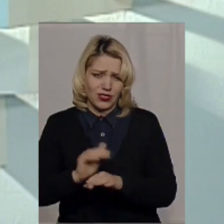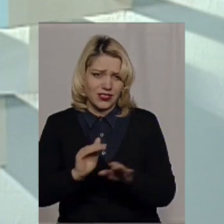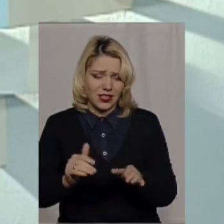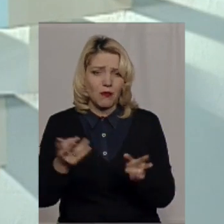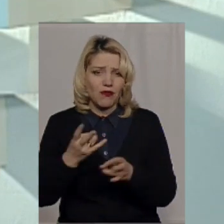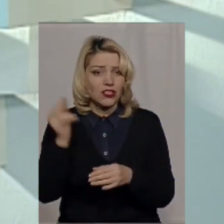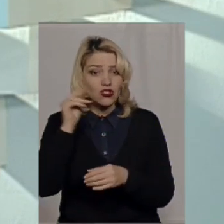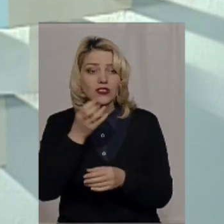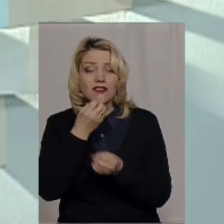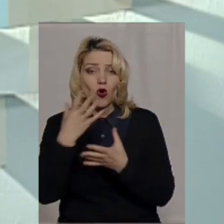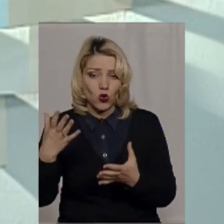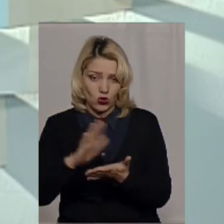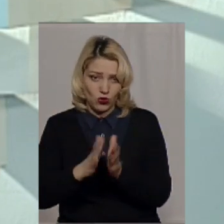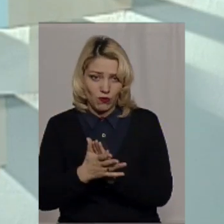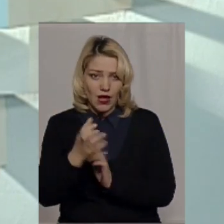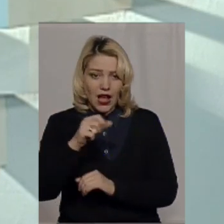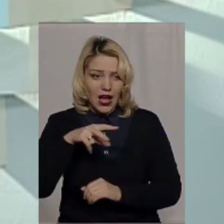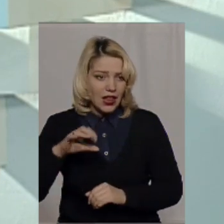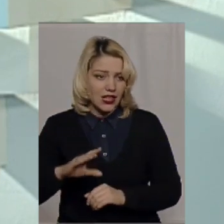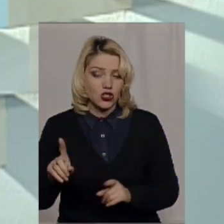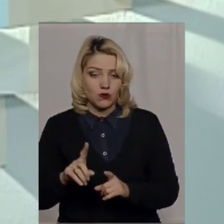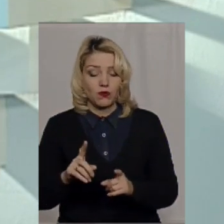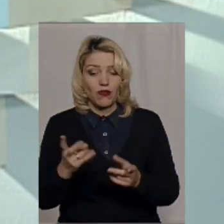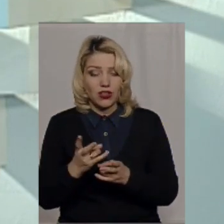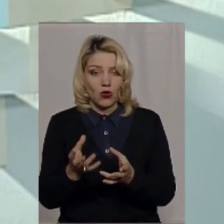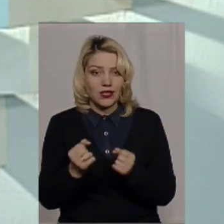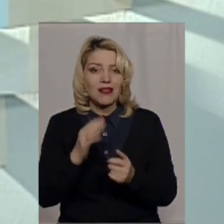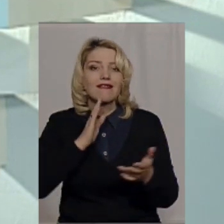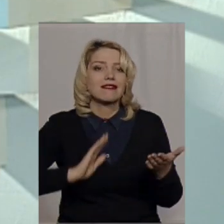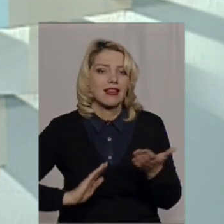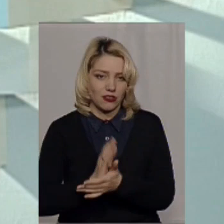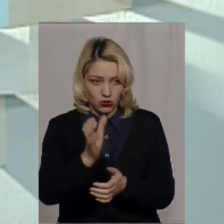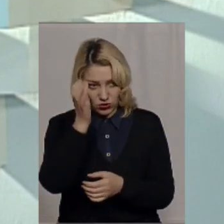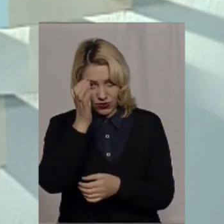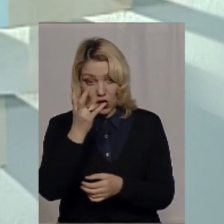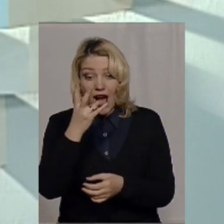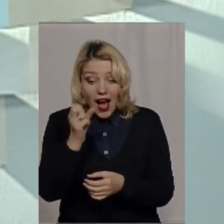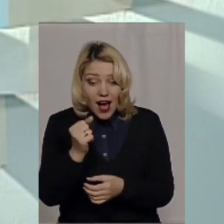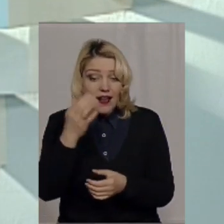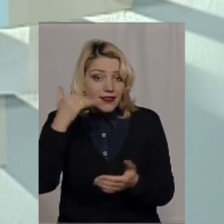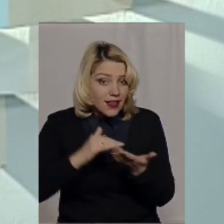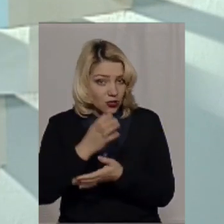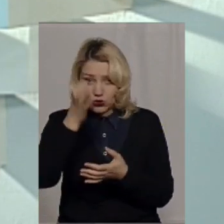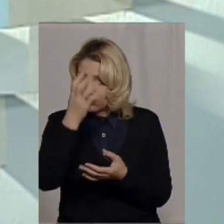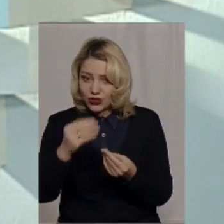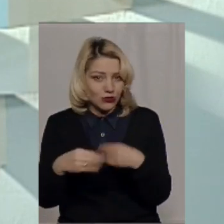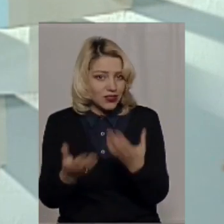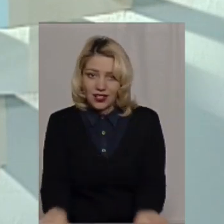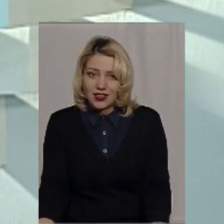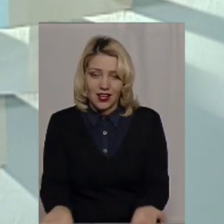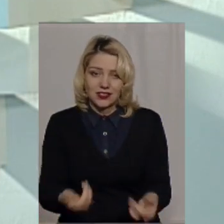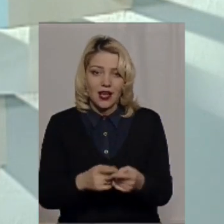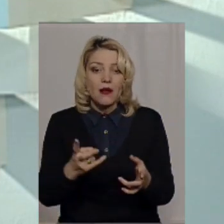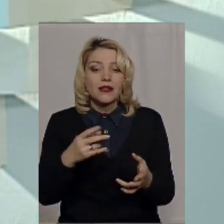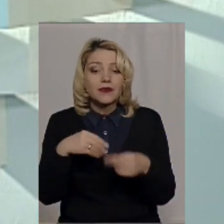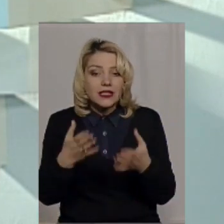хороших умовах, але вони при тому, що і повинні отримати якісну освіту. І якісну освіту така школа не дасть. Її дасть більша школа, більші